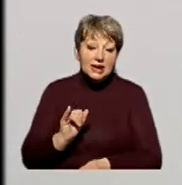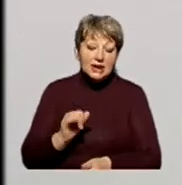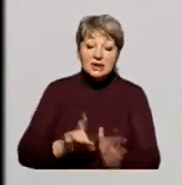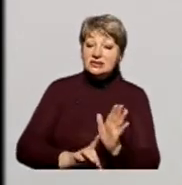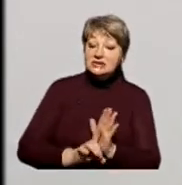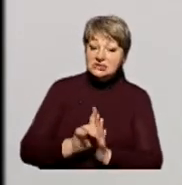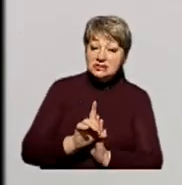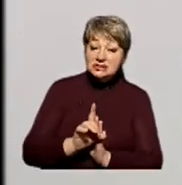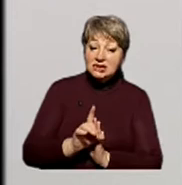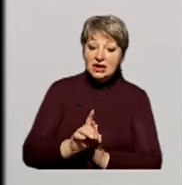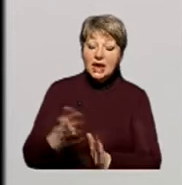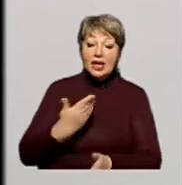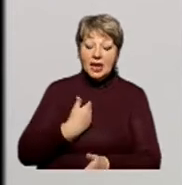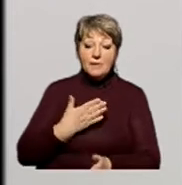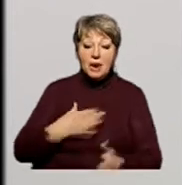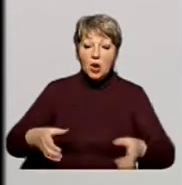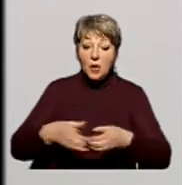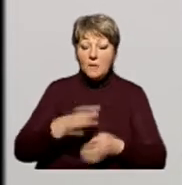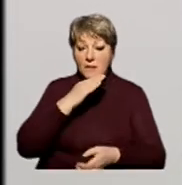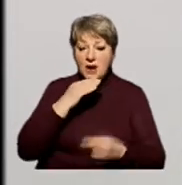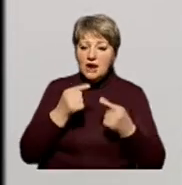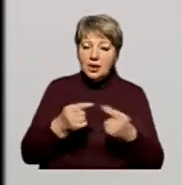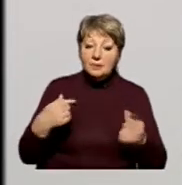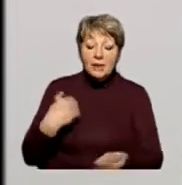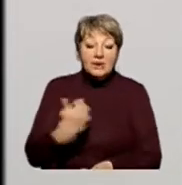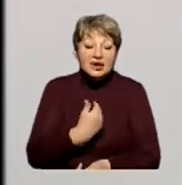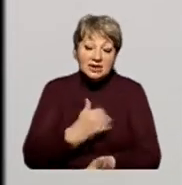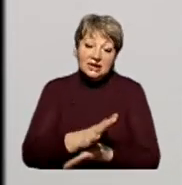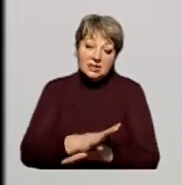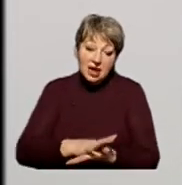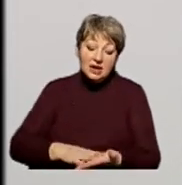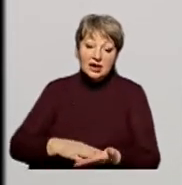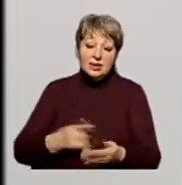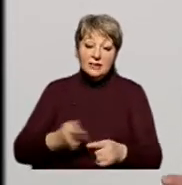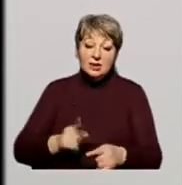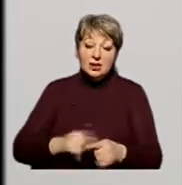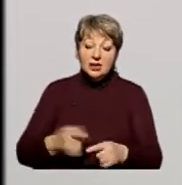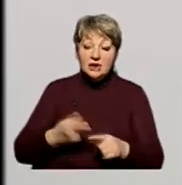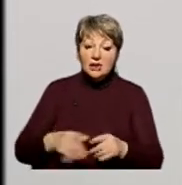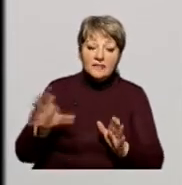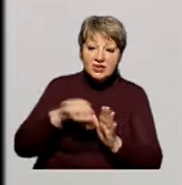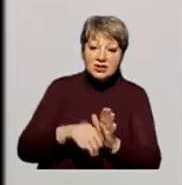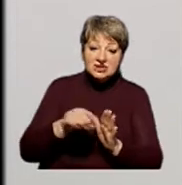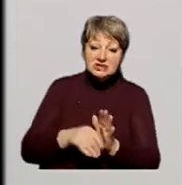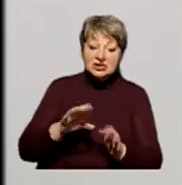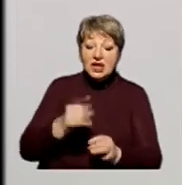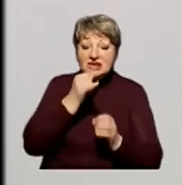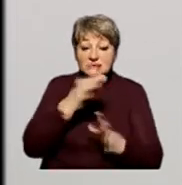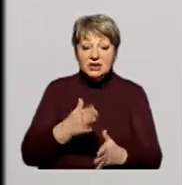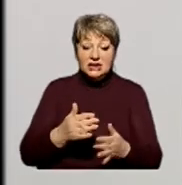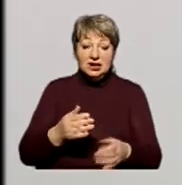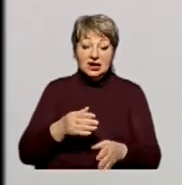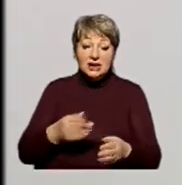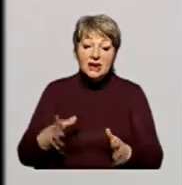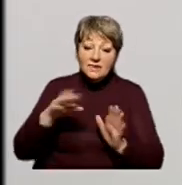започаткували, я і моя команда, багато речей, які ми б хотіли продовжити і далі, які ми в силу певних обставин не змогли